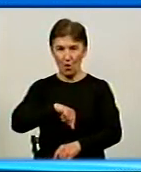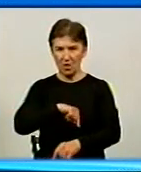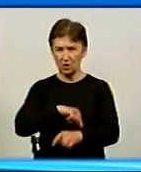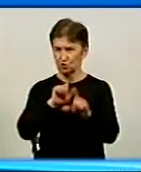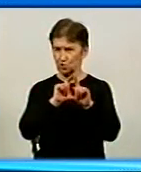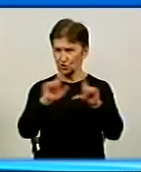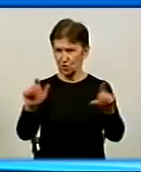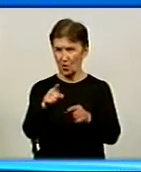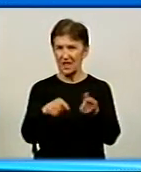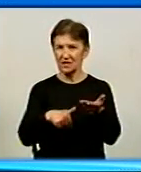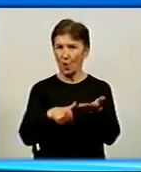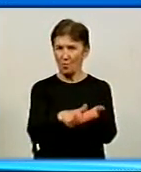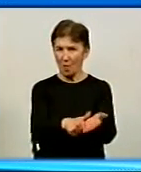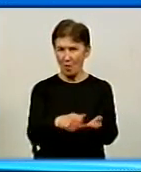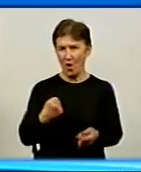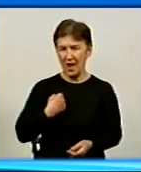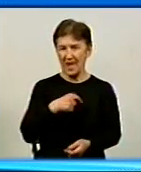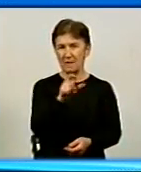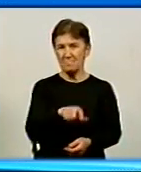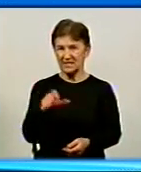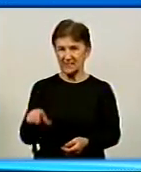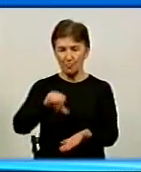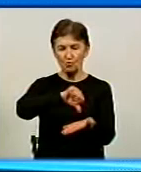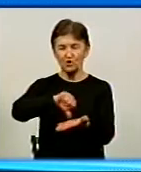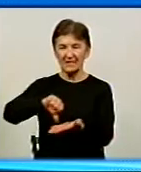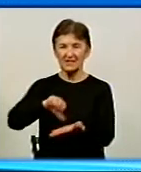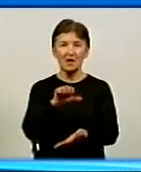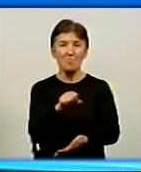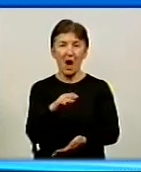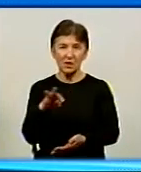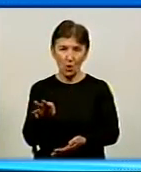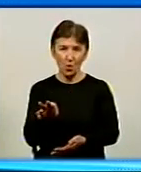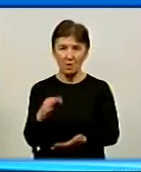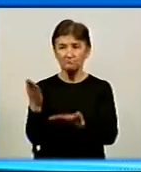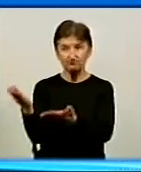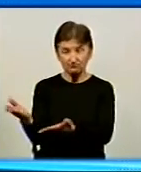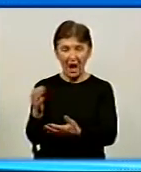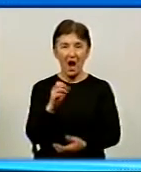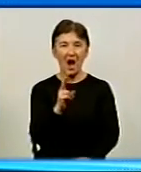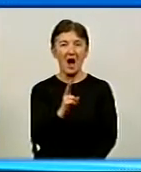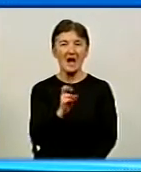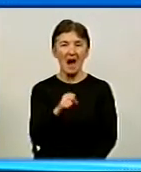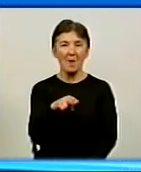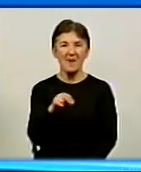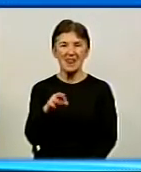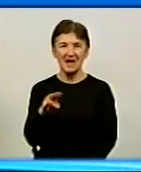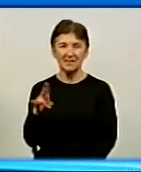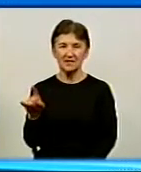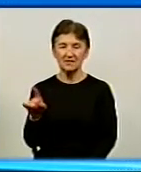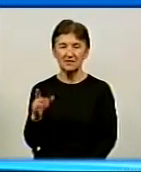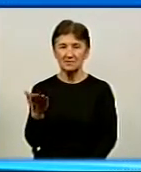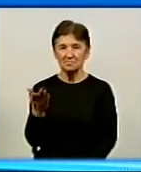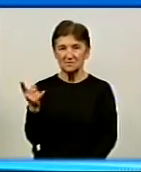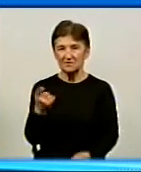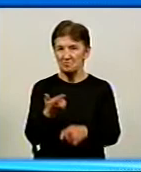допомоги бійцям, учасникам АТО, і, власне, капелани. Ви не знаходите, ви